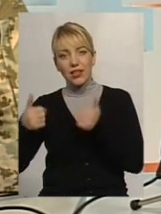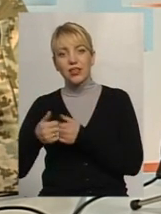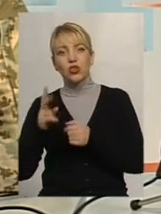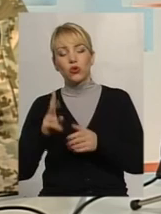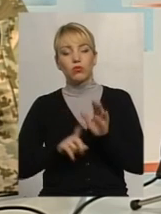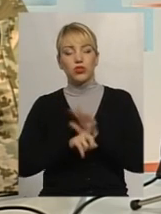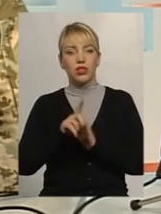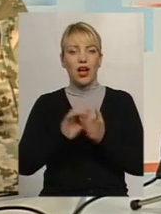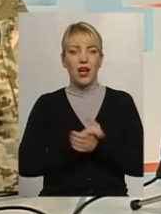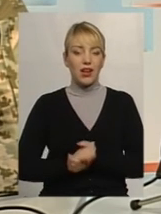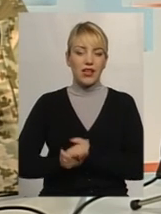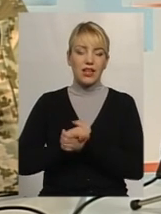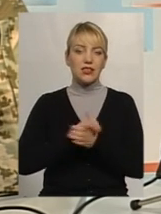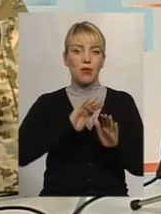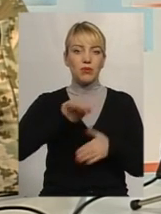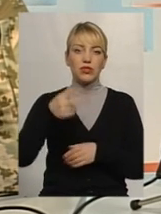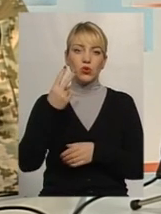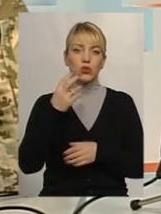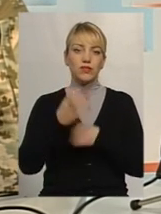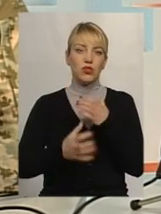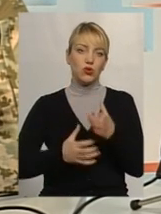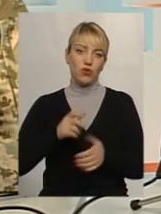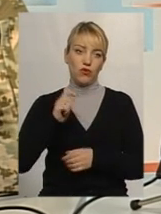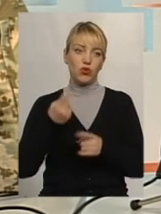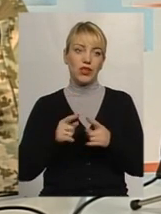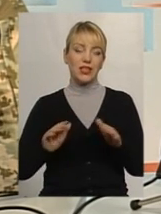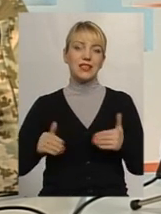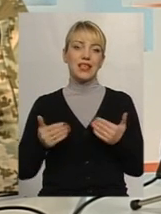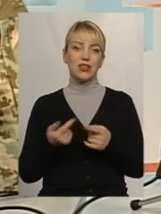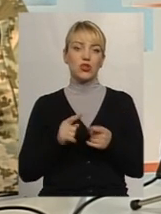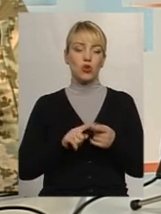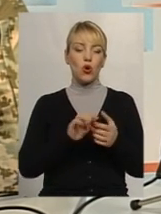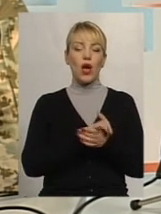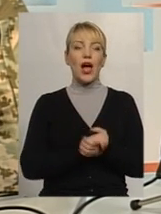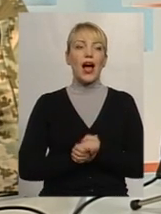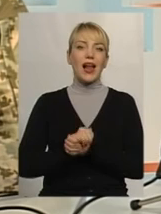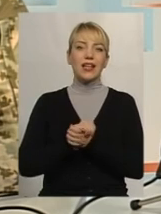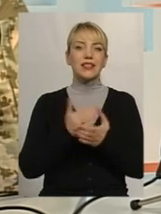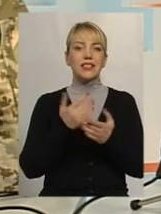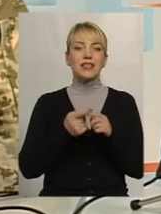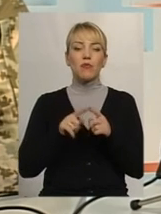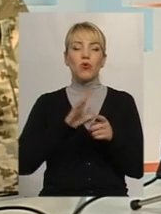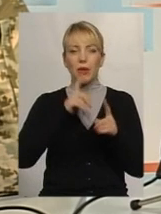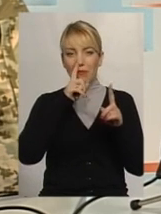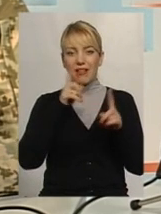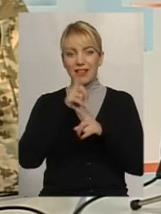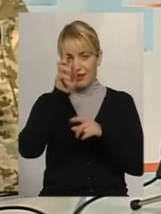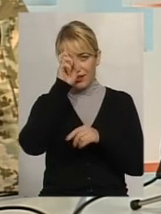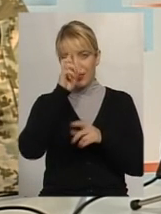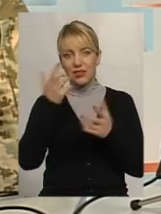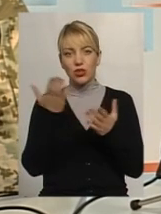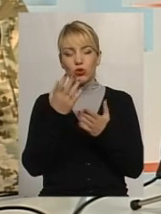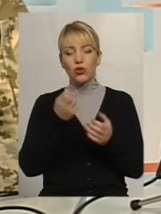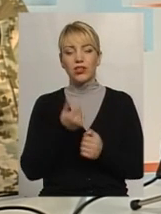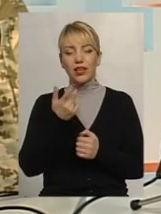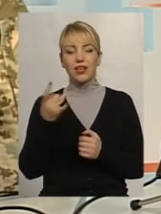після Другої світової війни. І ініціаторами цього альянсу були малі європейські країни, які декілька разів